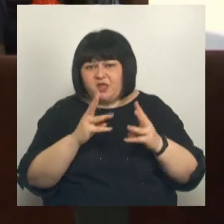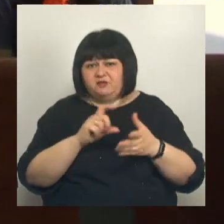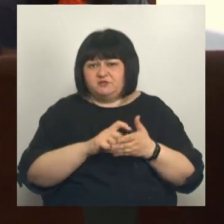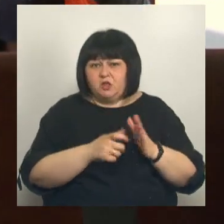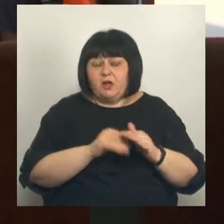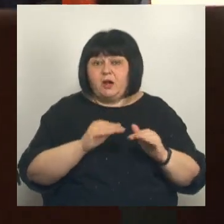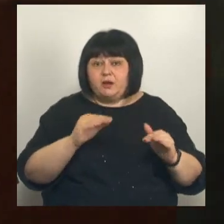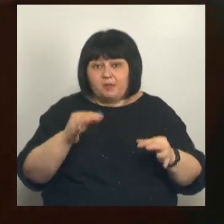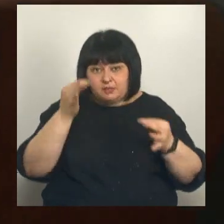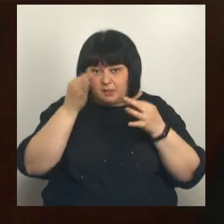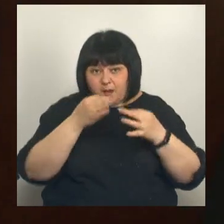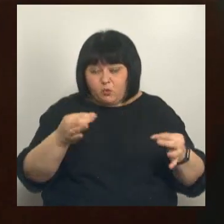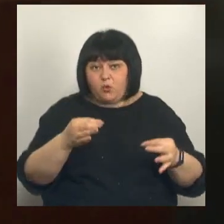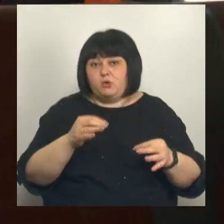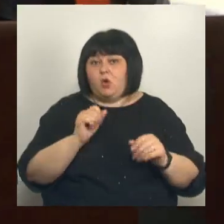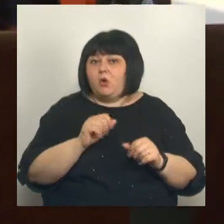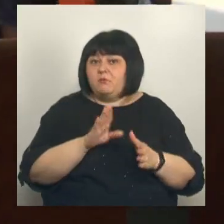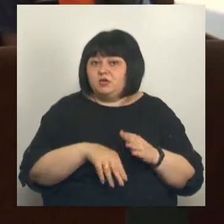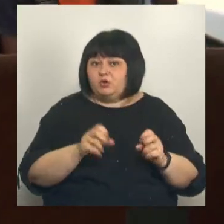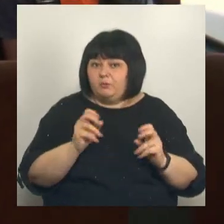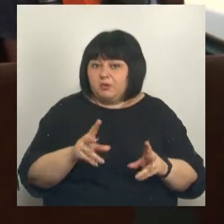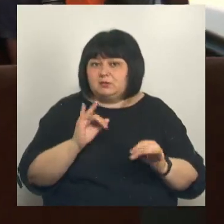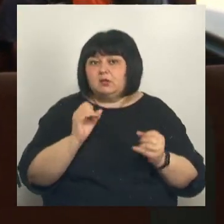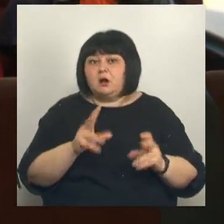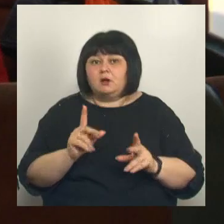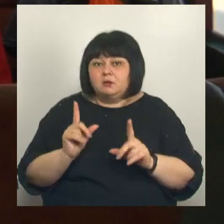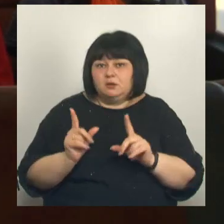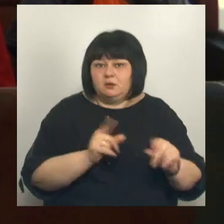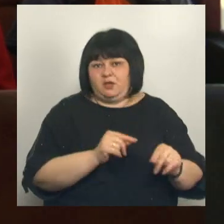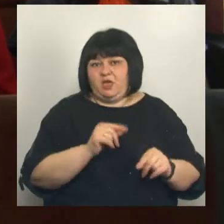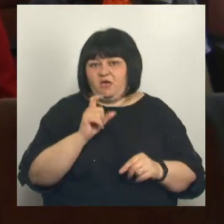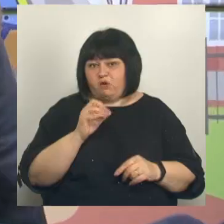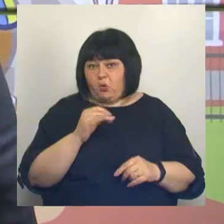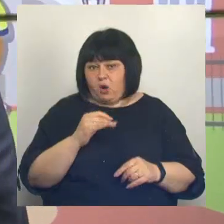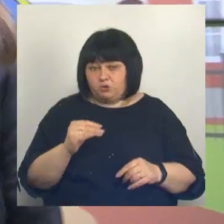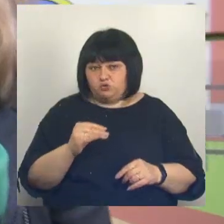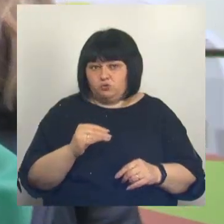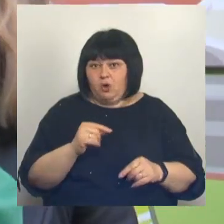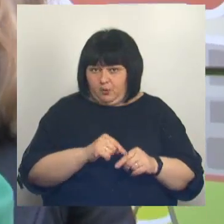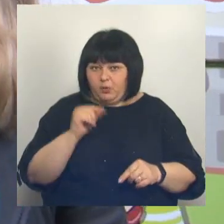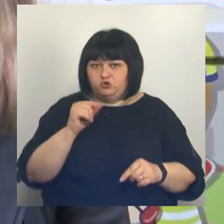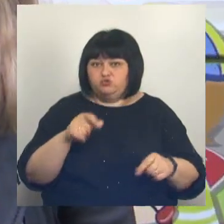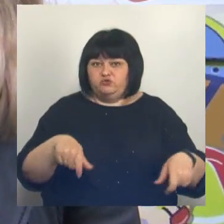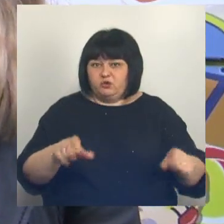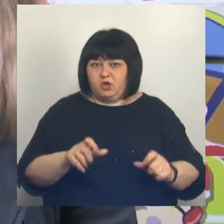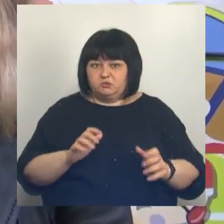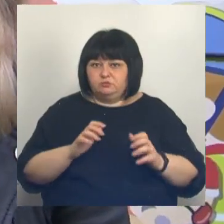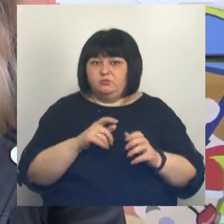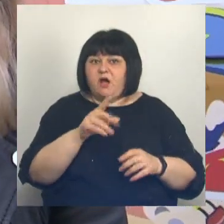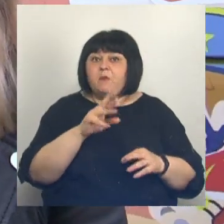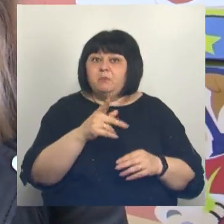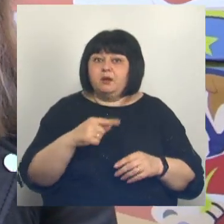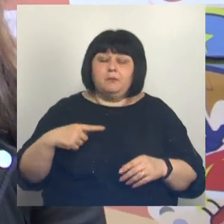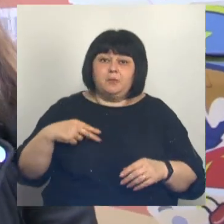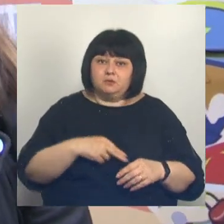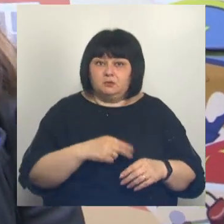напомнили о мерах безопасности и способах эвакуации. Как чувствовали, когда кресло дернулось? Вы бы были не пристегнуты?